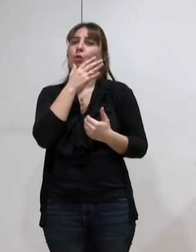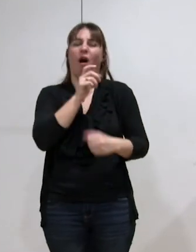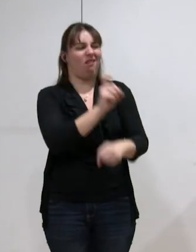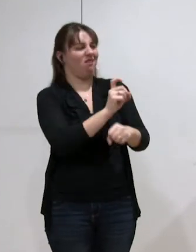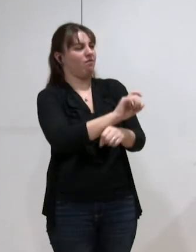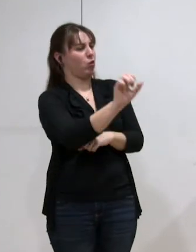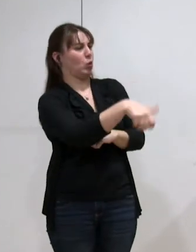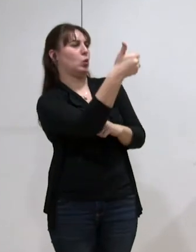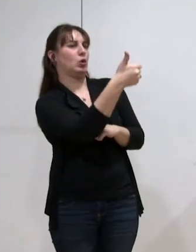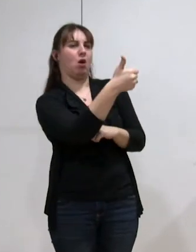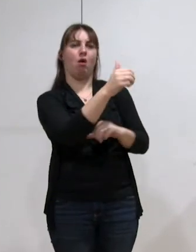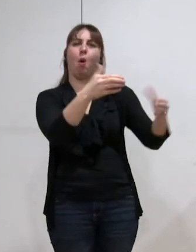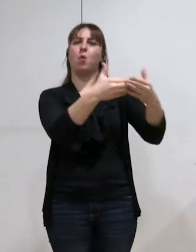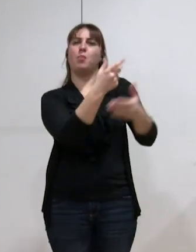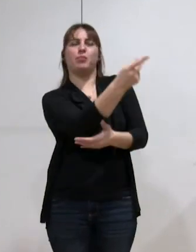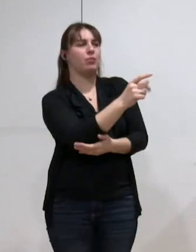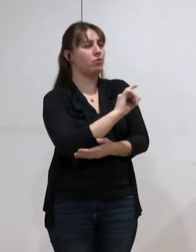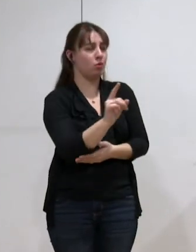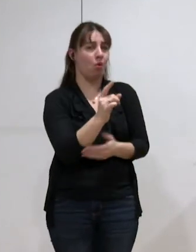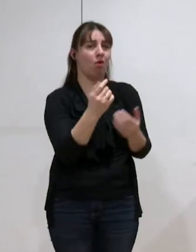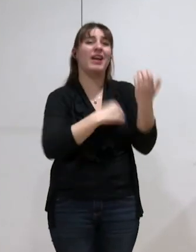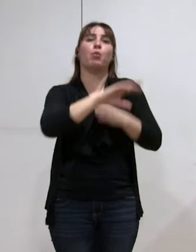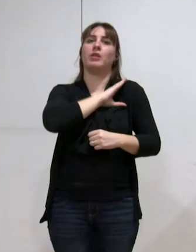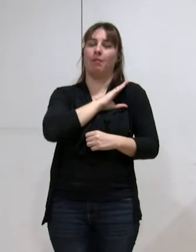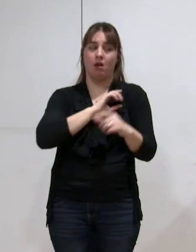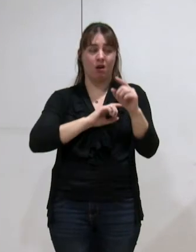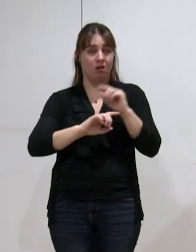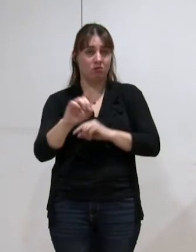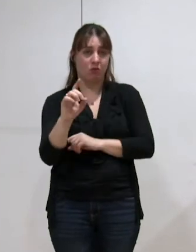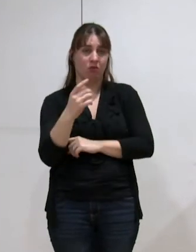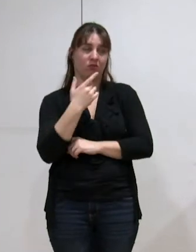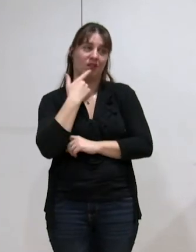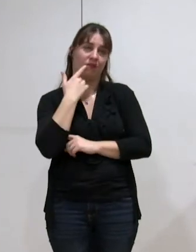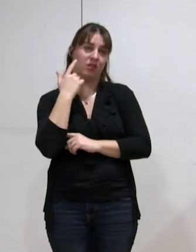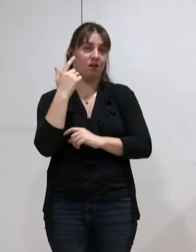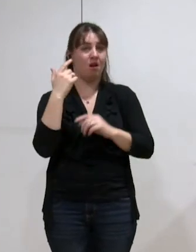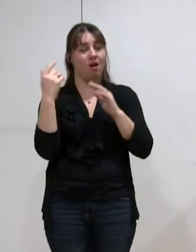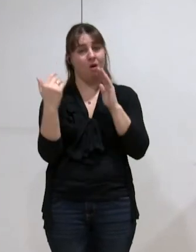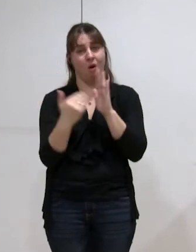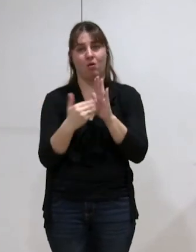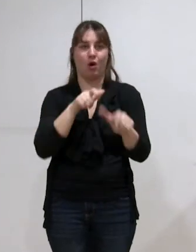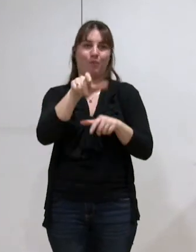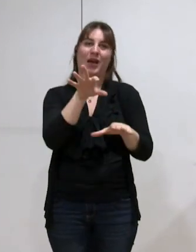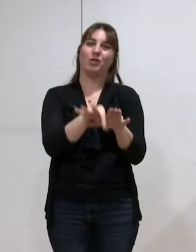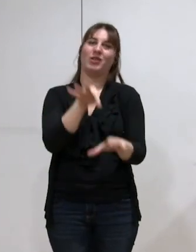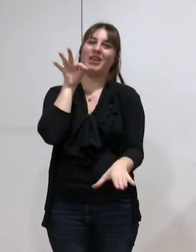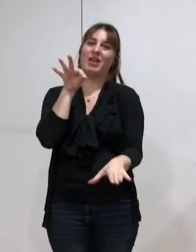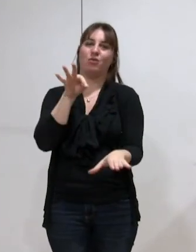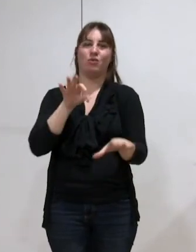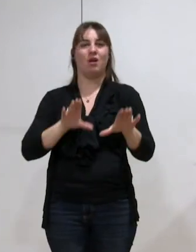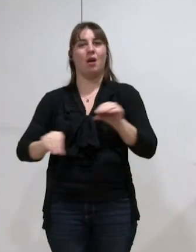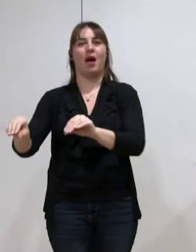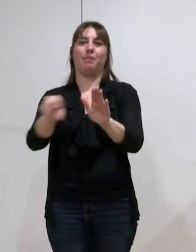la pleine responsabilité, mais qui contribue à discréditer les élus vis-à-vis de nos